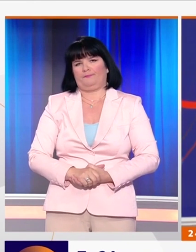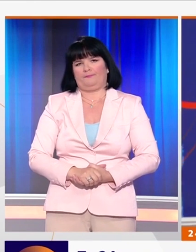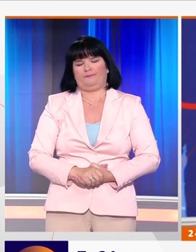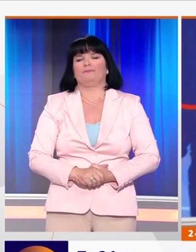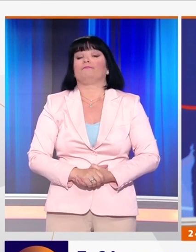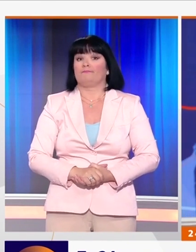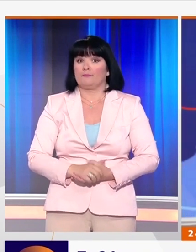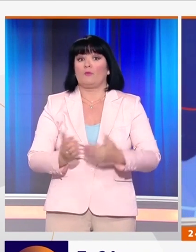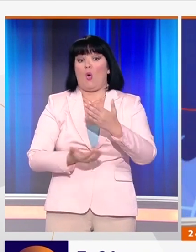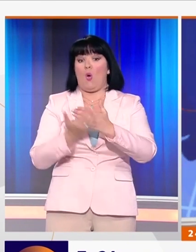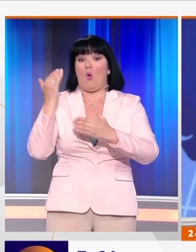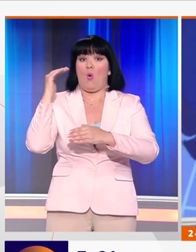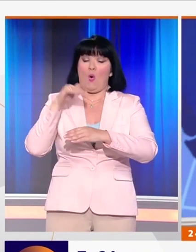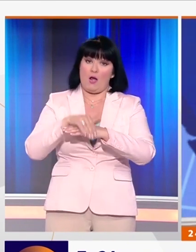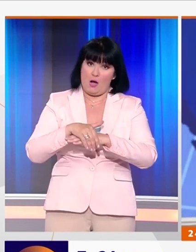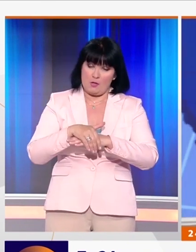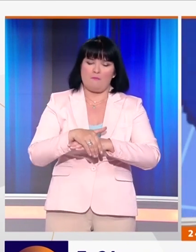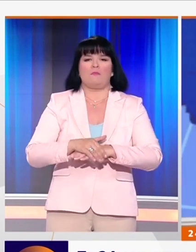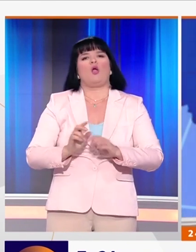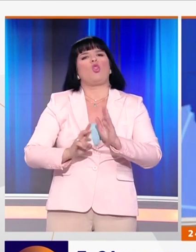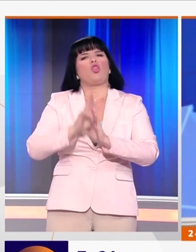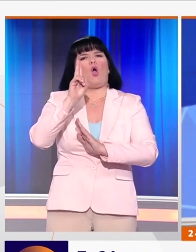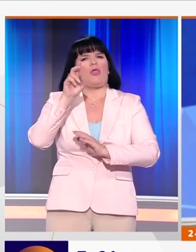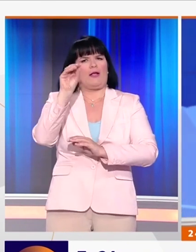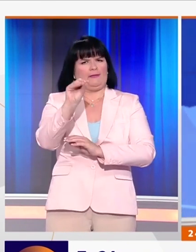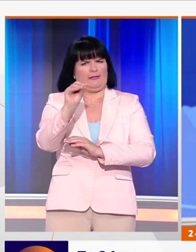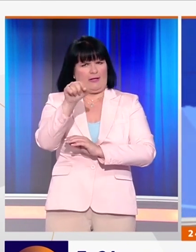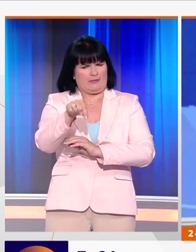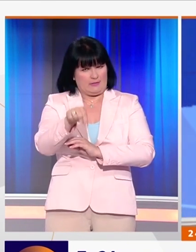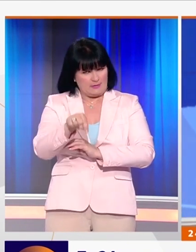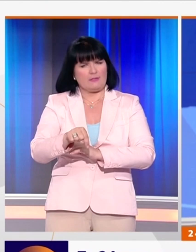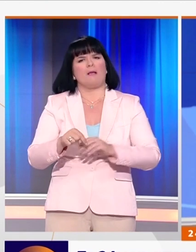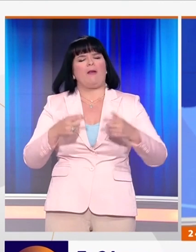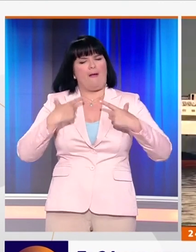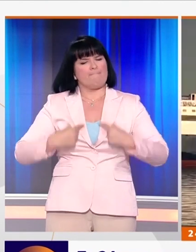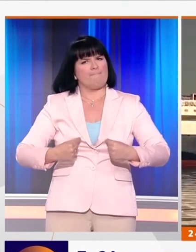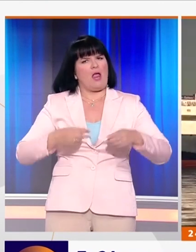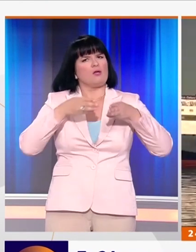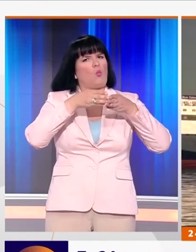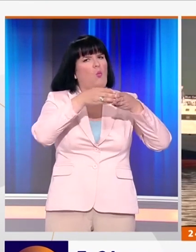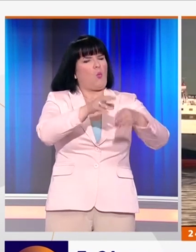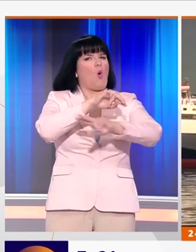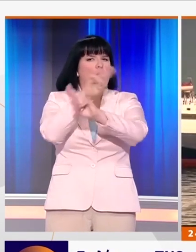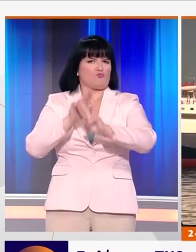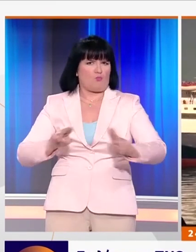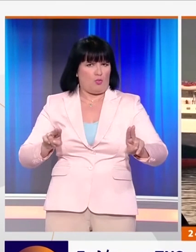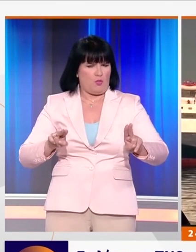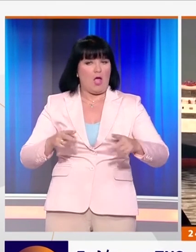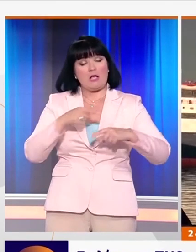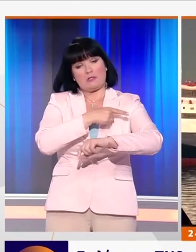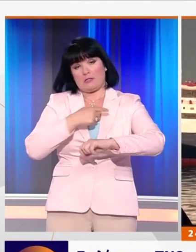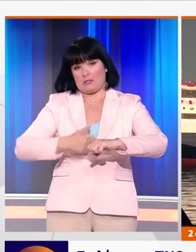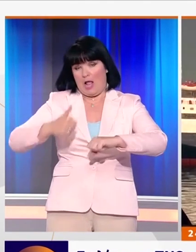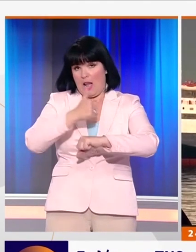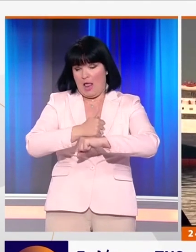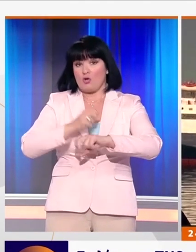Σε 24 ώρια από τις 12 τα μεσάνεχτα της Τετάρτης προχωρούν τα μέλη της Πανελλήνιας Ναυτικής Ομοσπονδίας. Στελέχοι